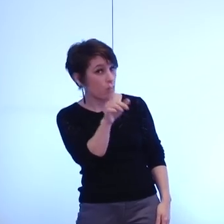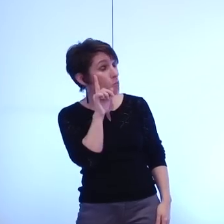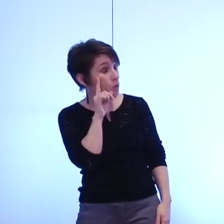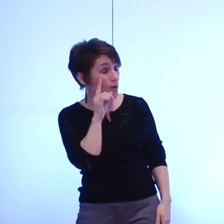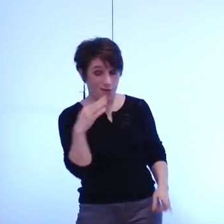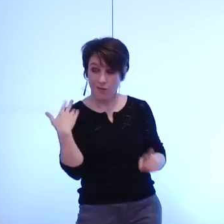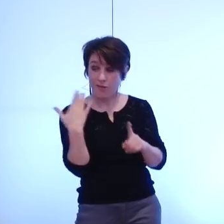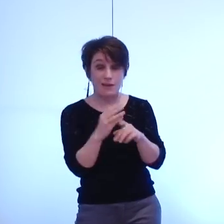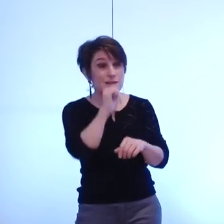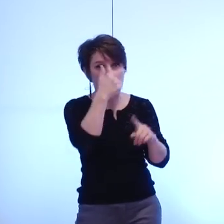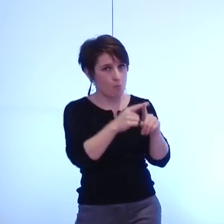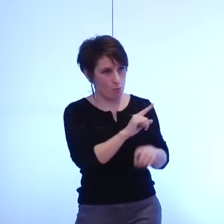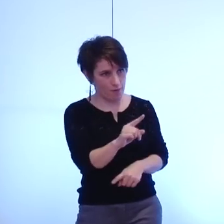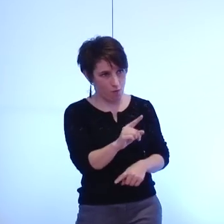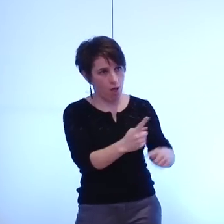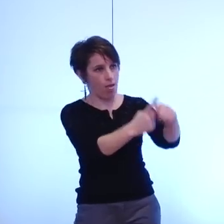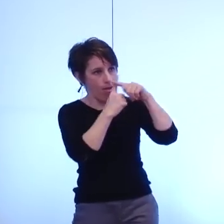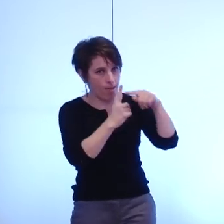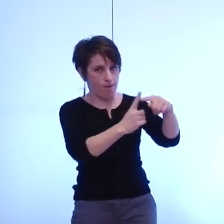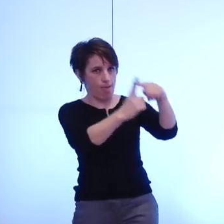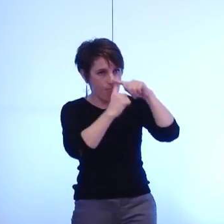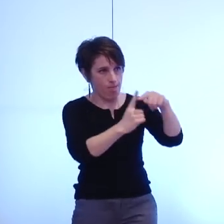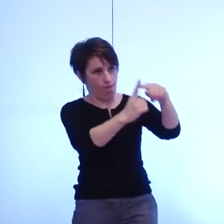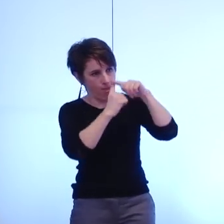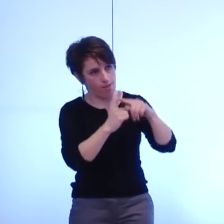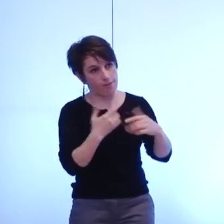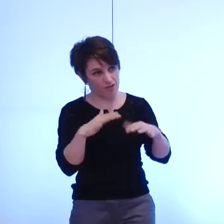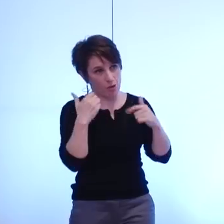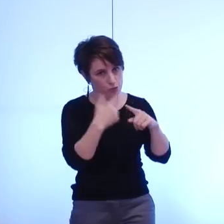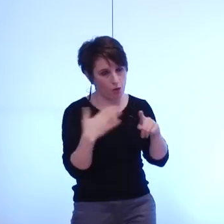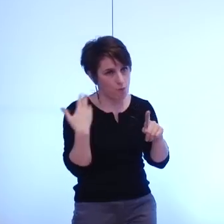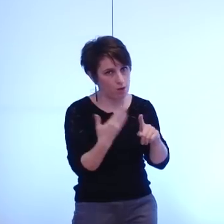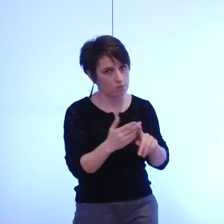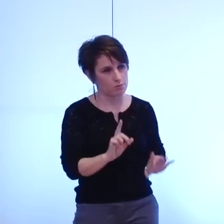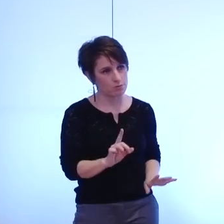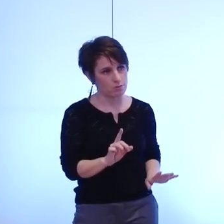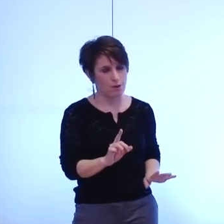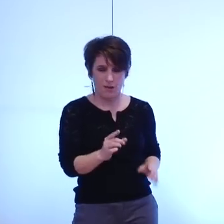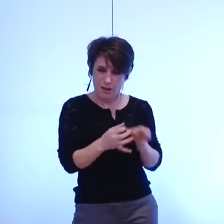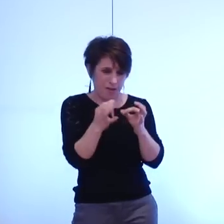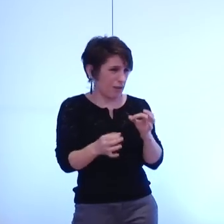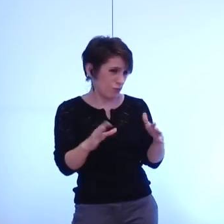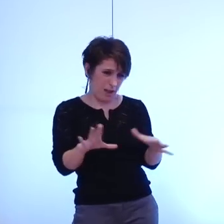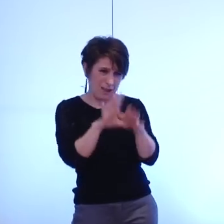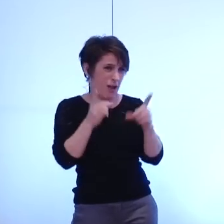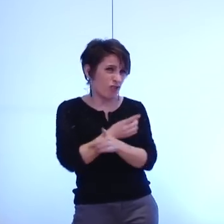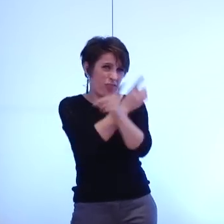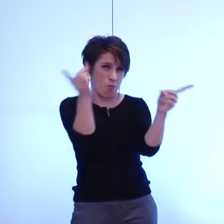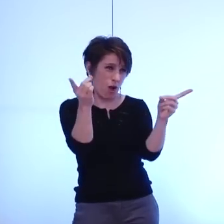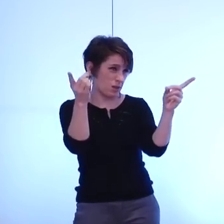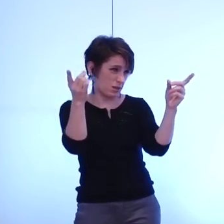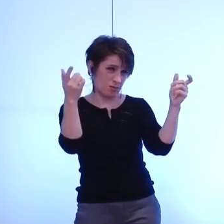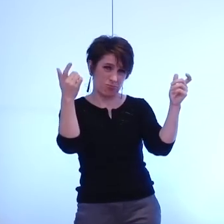égard ou à d'autres elle abaisse le débat démocratique même si nous avons bien compris au fond